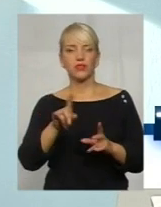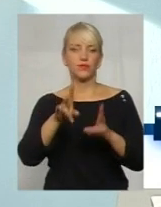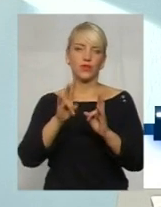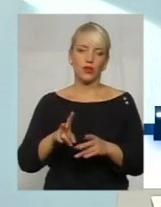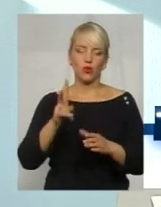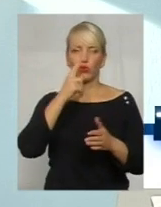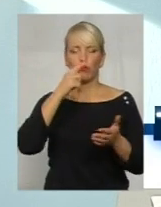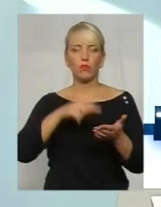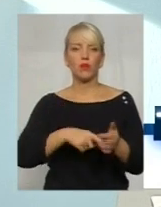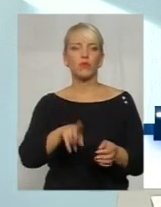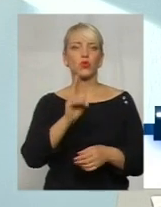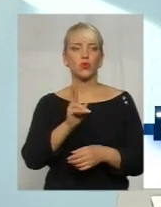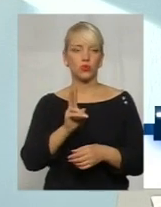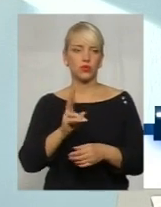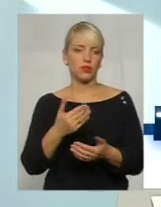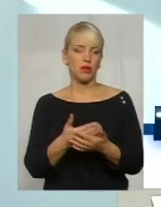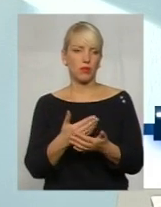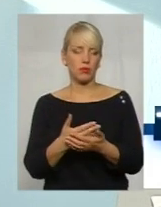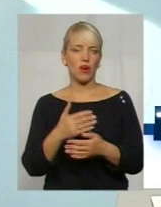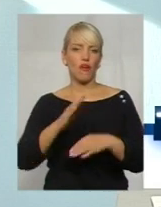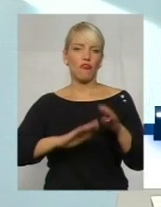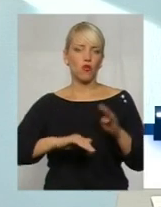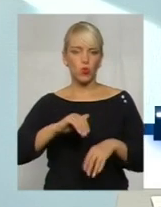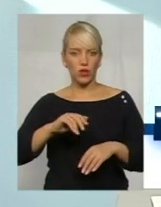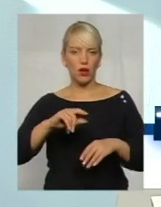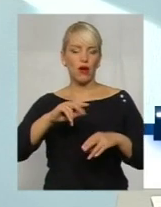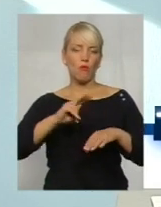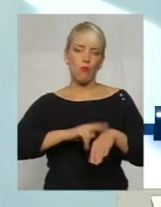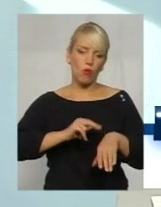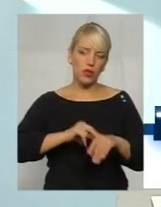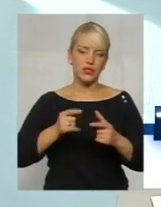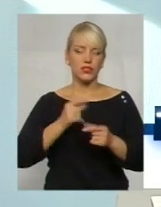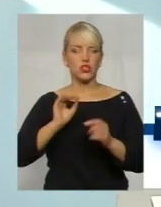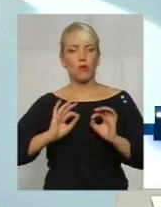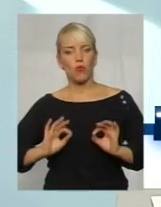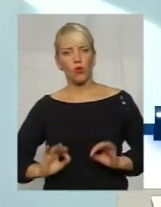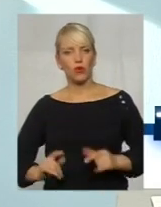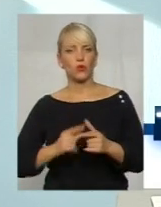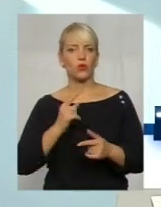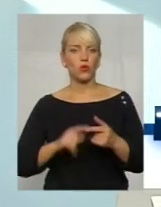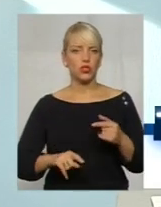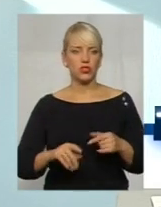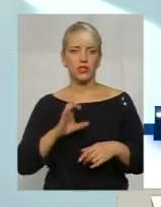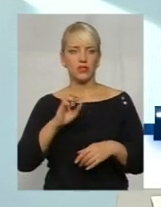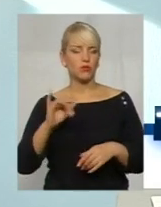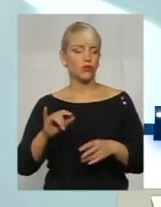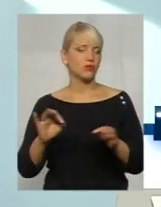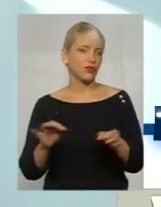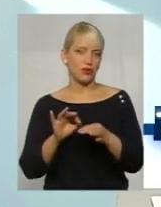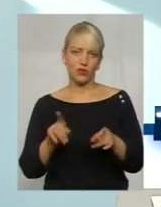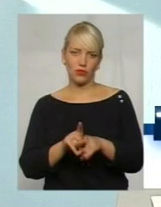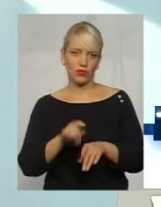потрапив в руки поліції, прокуратури, Служби безпеки України, не телефонують.